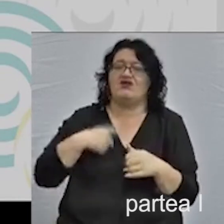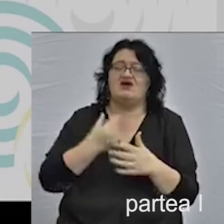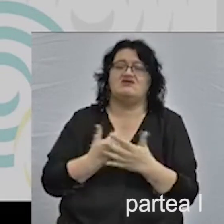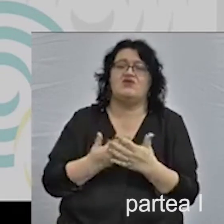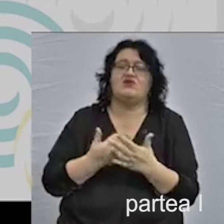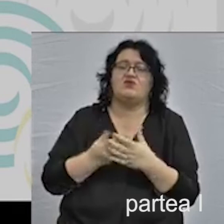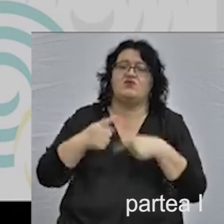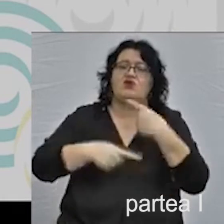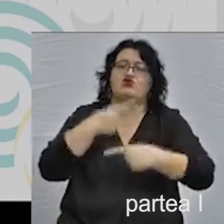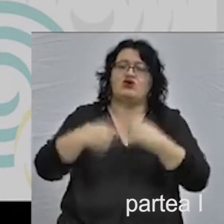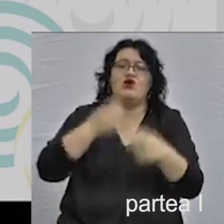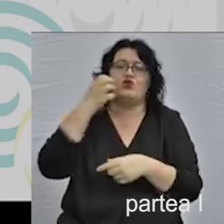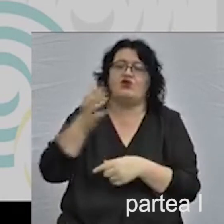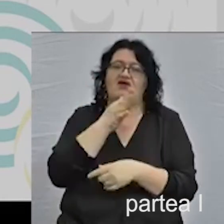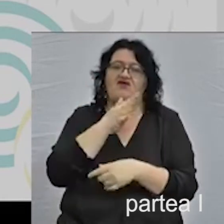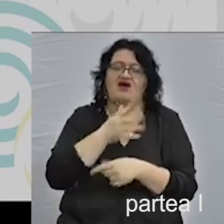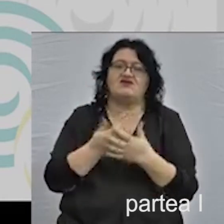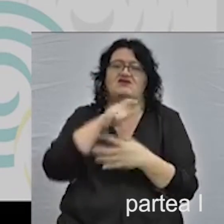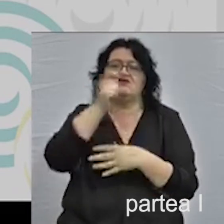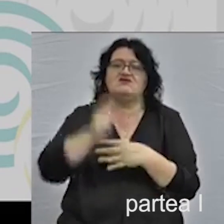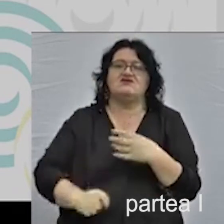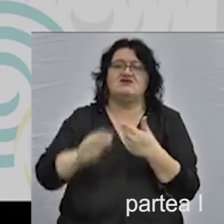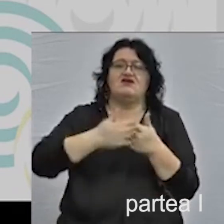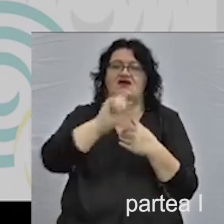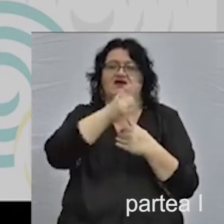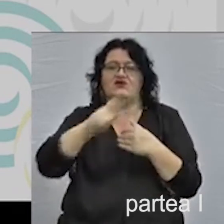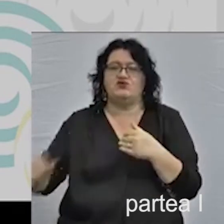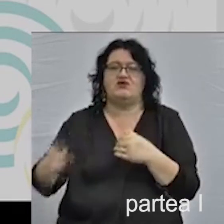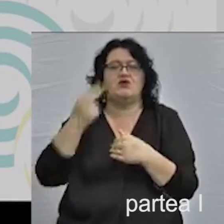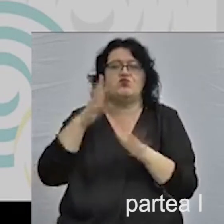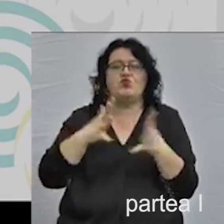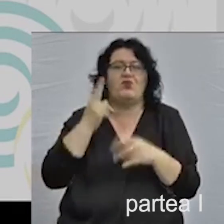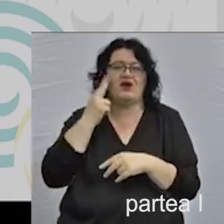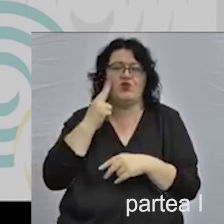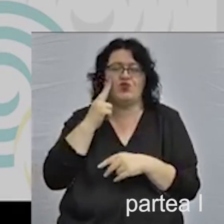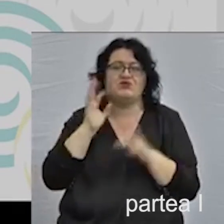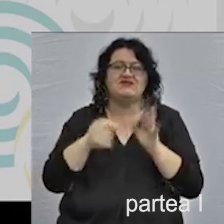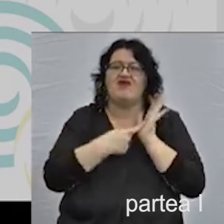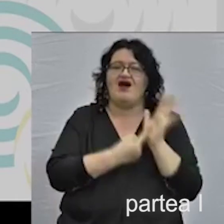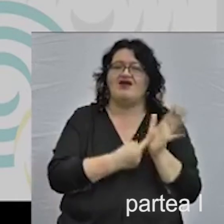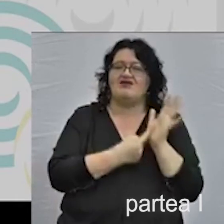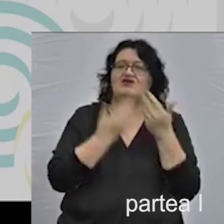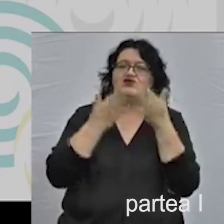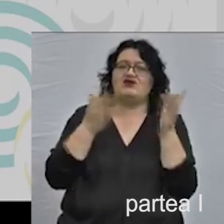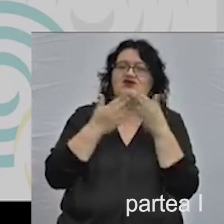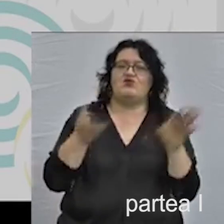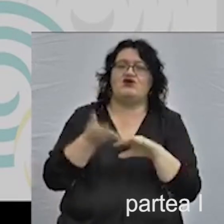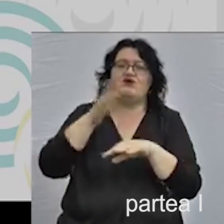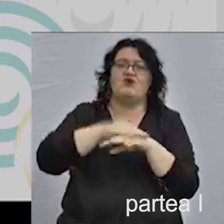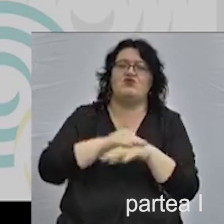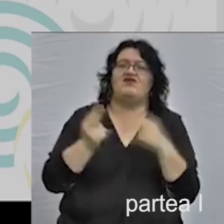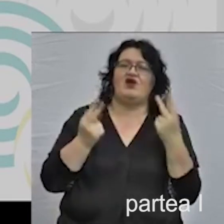moștenirea culturală evreiască din țările danubiene, care nu este cunoscută, să fie redescoperită și pe cât posibil